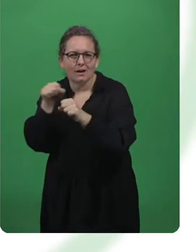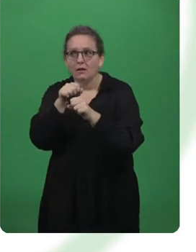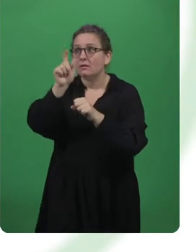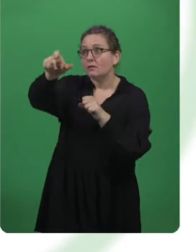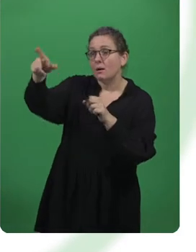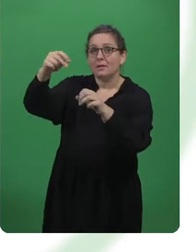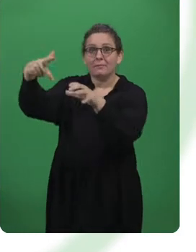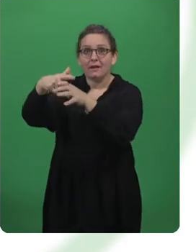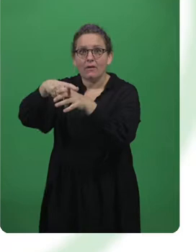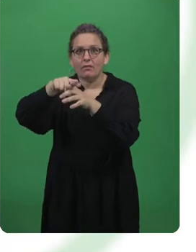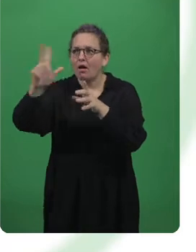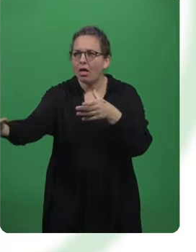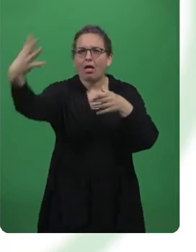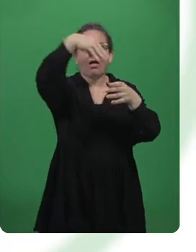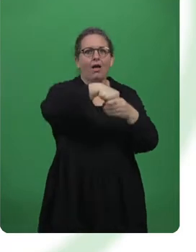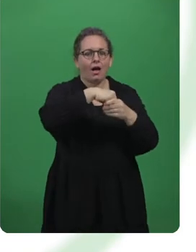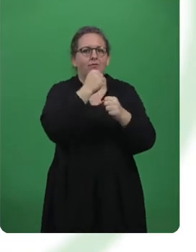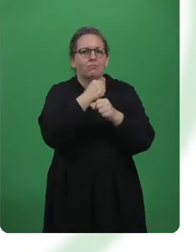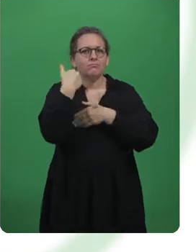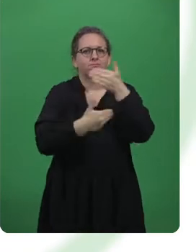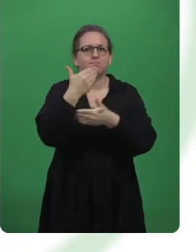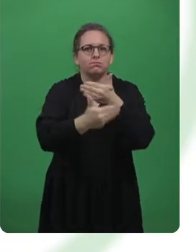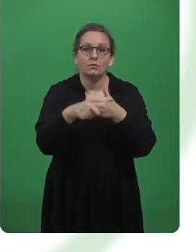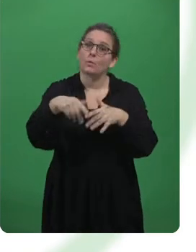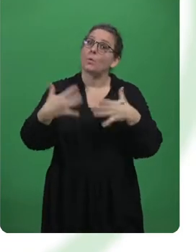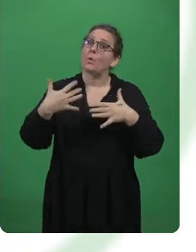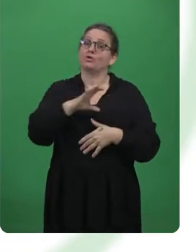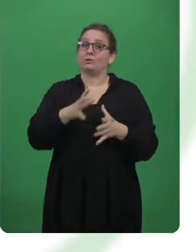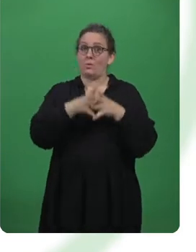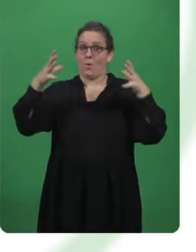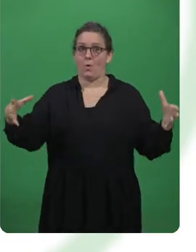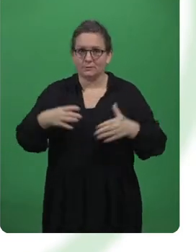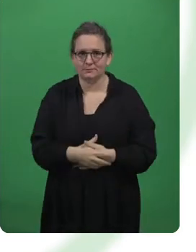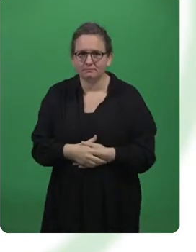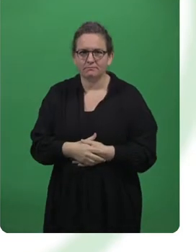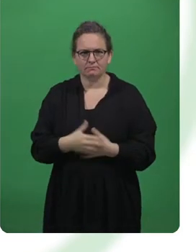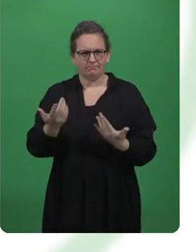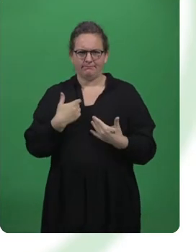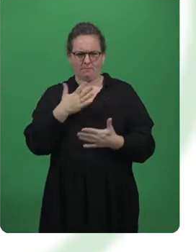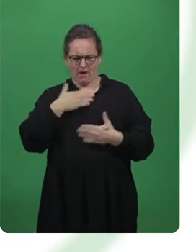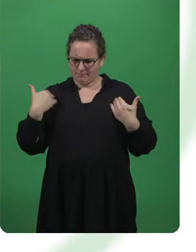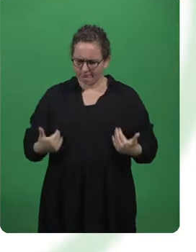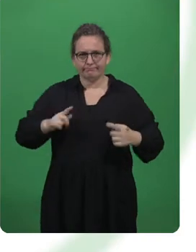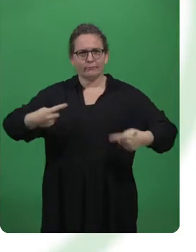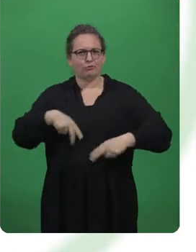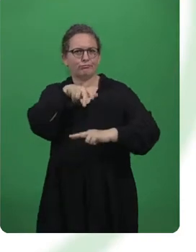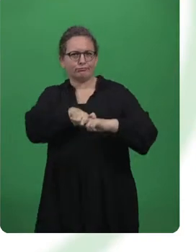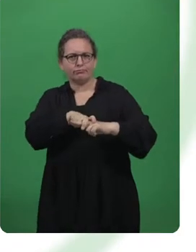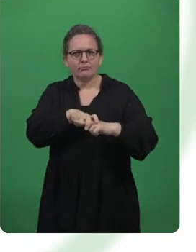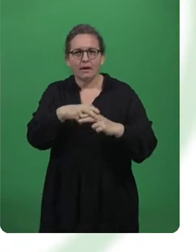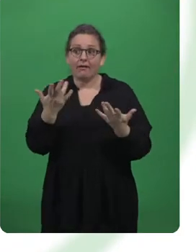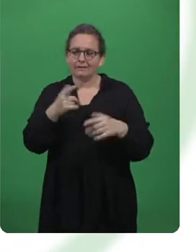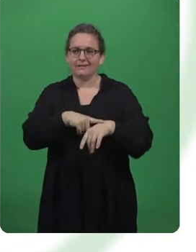die technischen Tools, dass Menschen mit Behinderung am Arbeitsleben teilnehmen können. Das ist eine Riesenchance. Und ich kann jetzt nur aus meiner